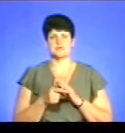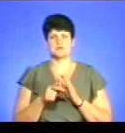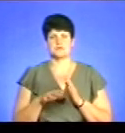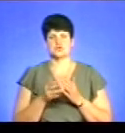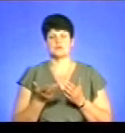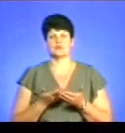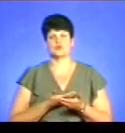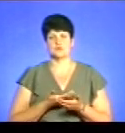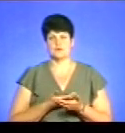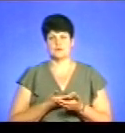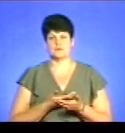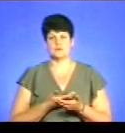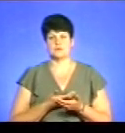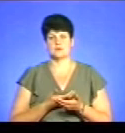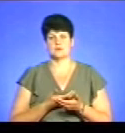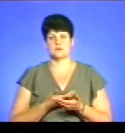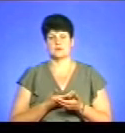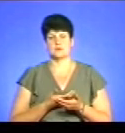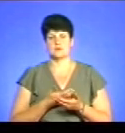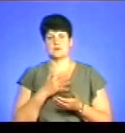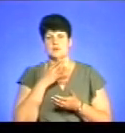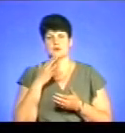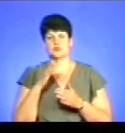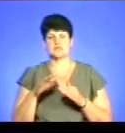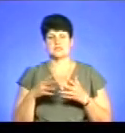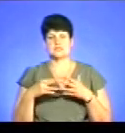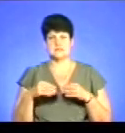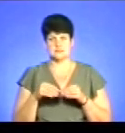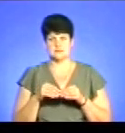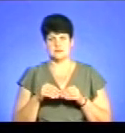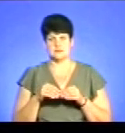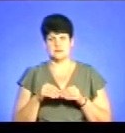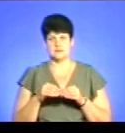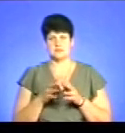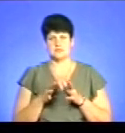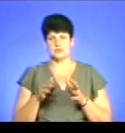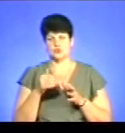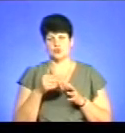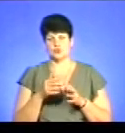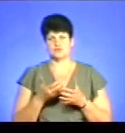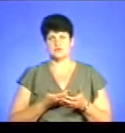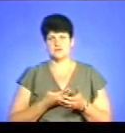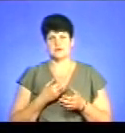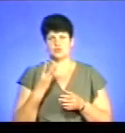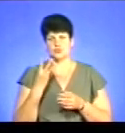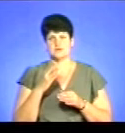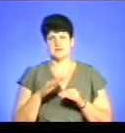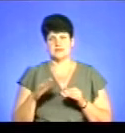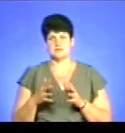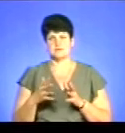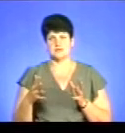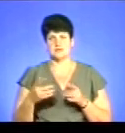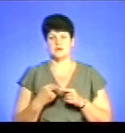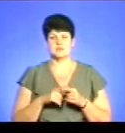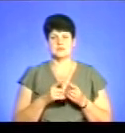де проживають багатодітні сім'ї, більше року проживає троє і більше дітей неповнолітніх, або це